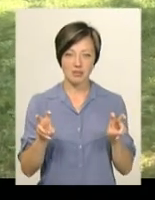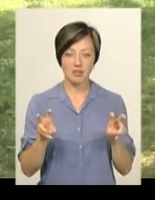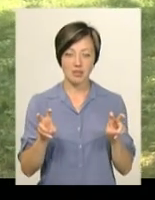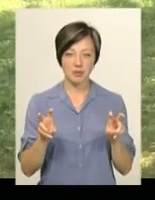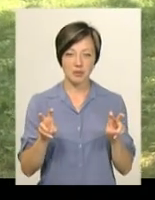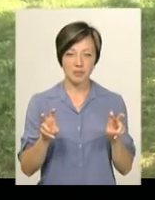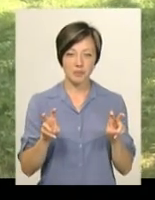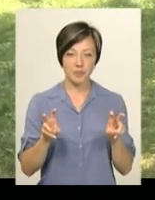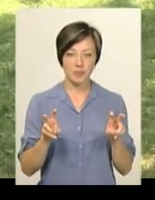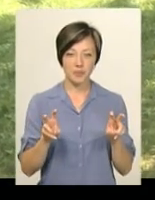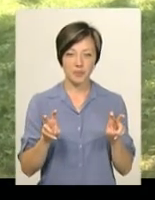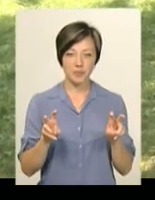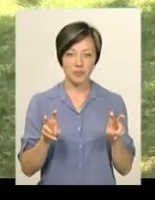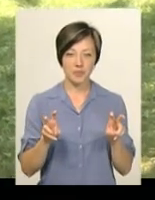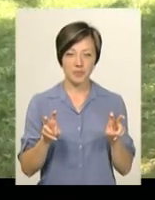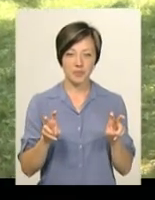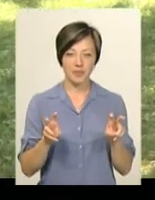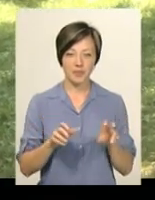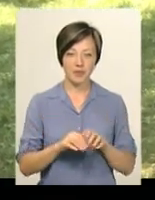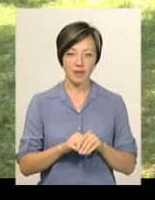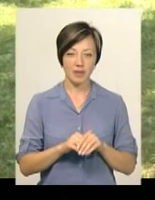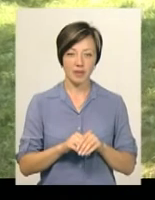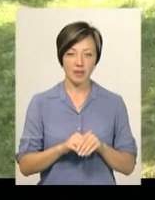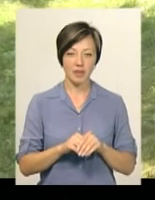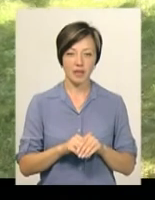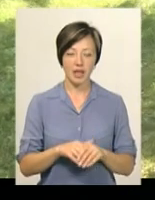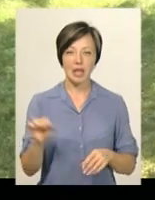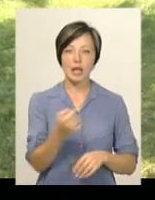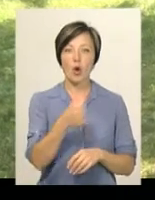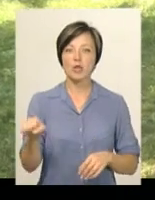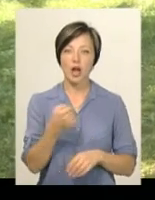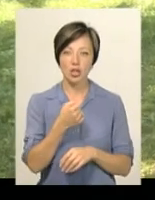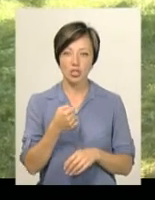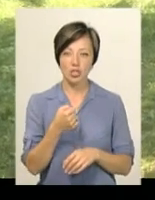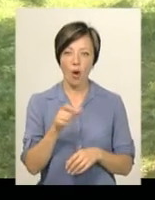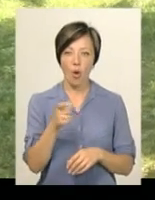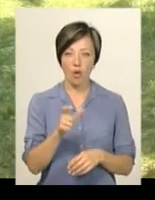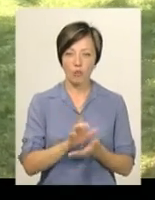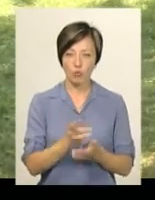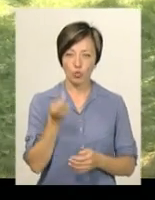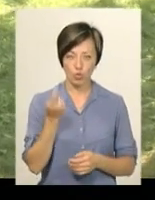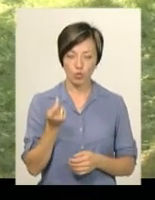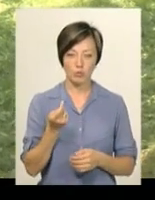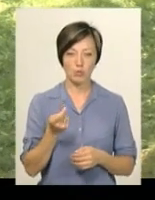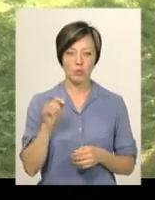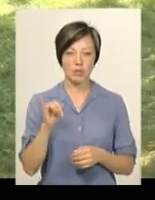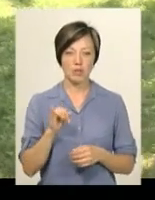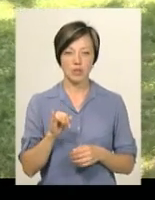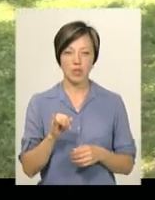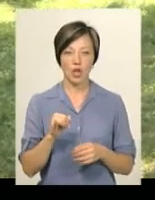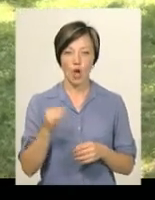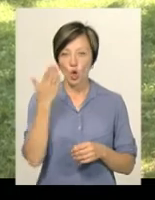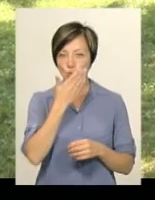трикотажна голка. Вона має бути товста, з тупим